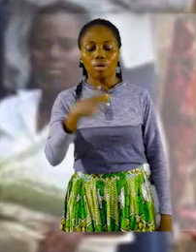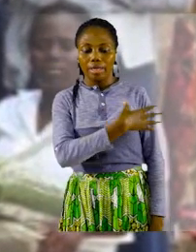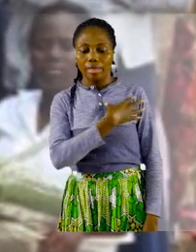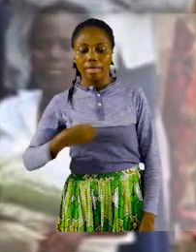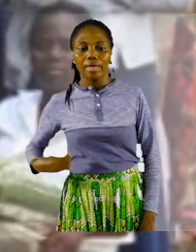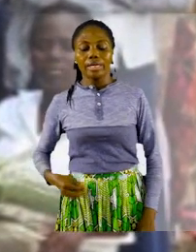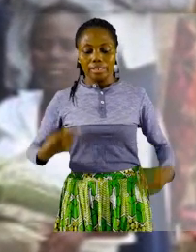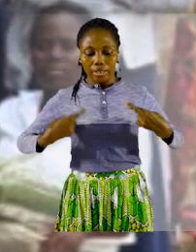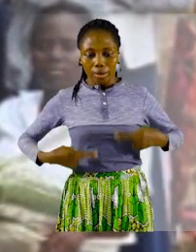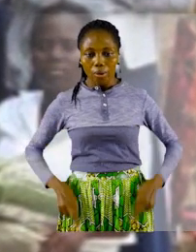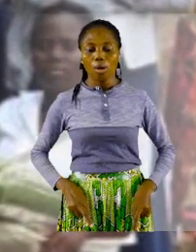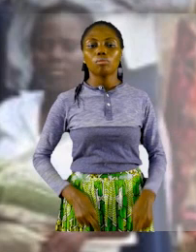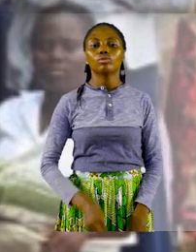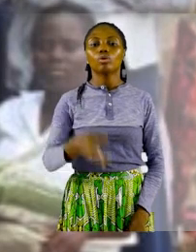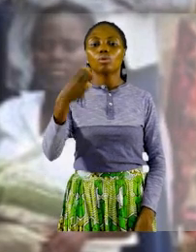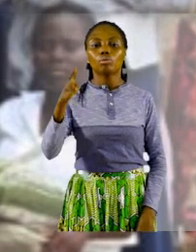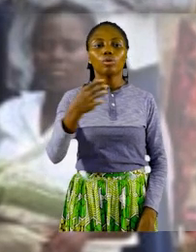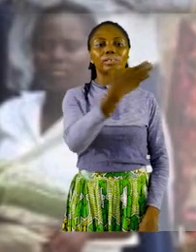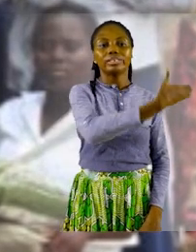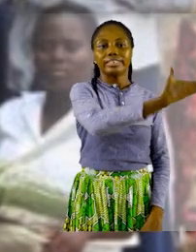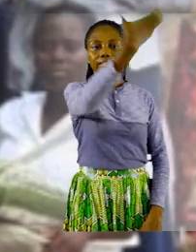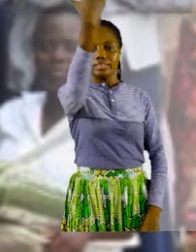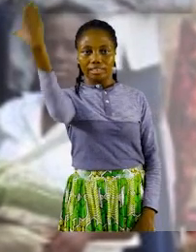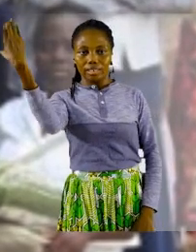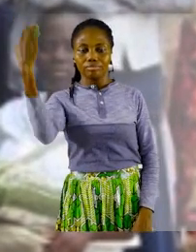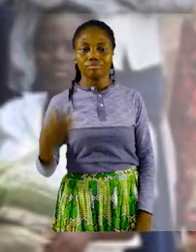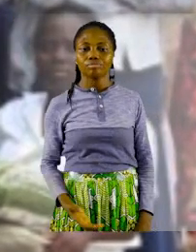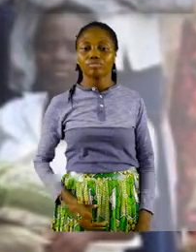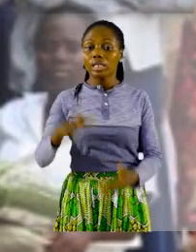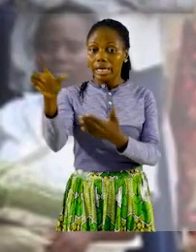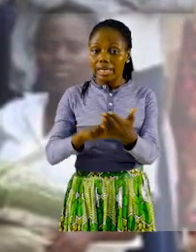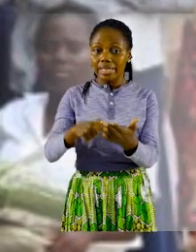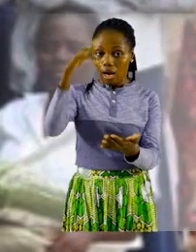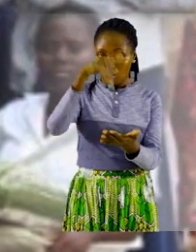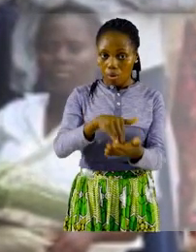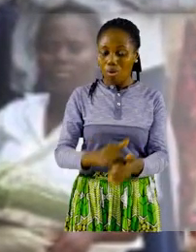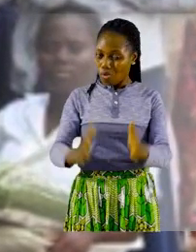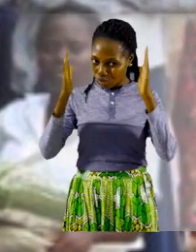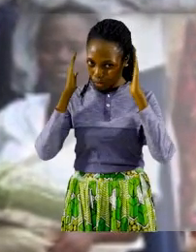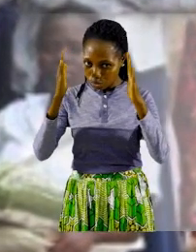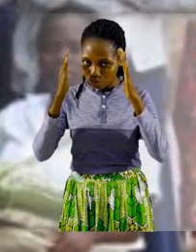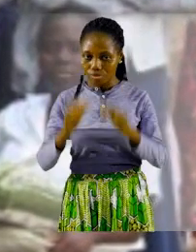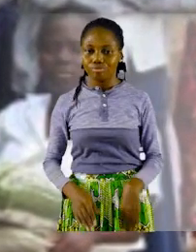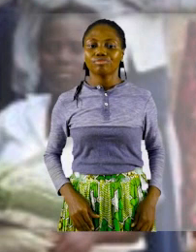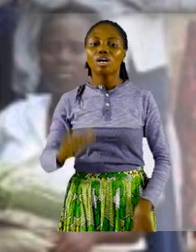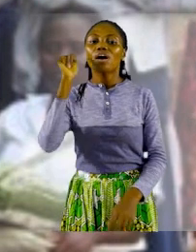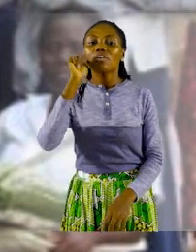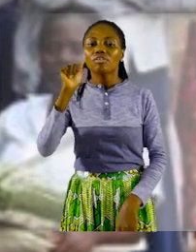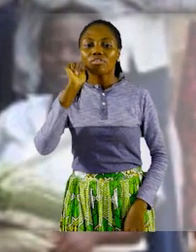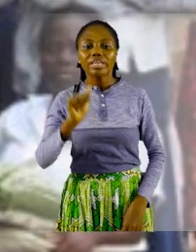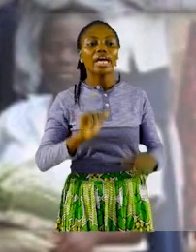Je reprends. reprends. Les filles de l'école portent des jupes bleues et des robes bleu ciel.